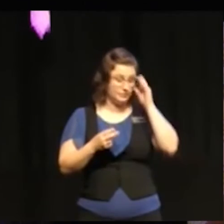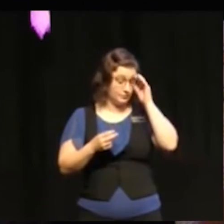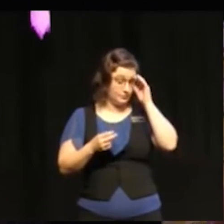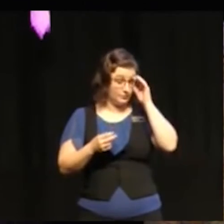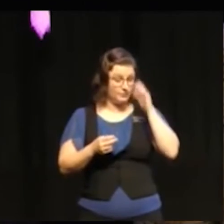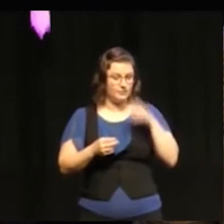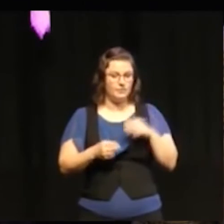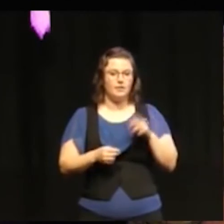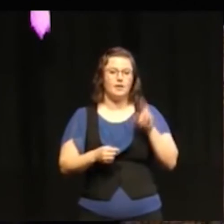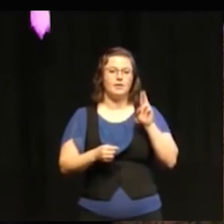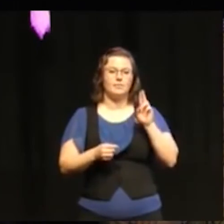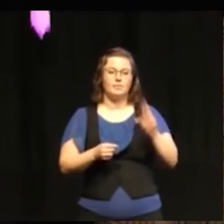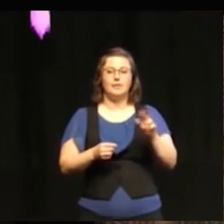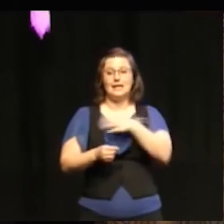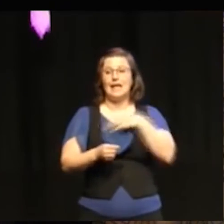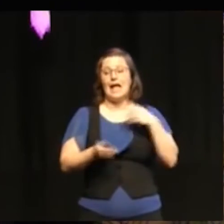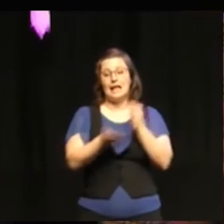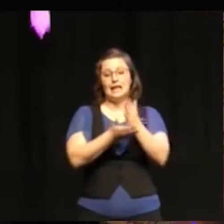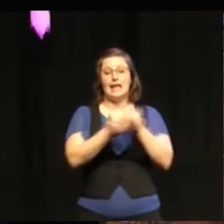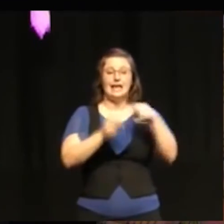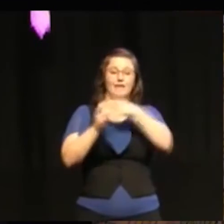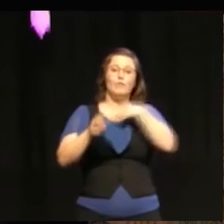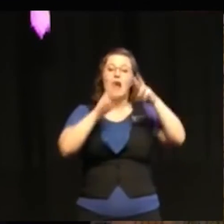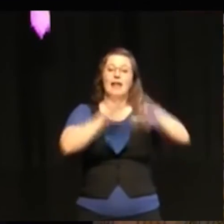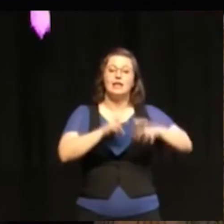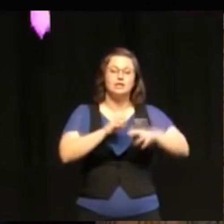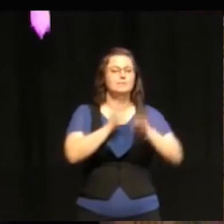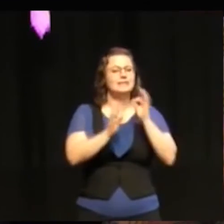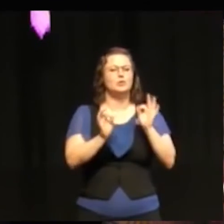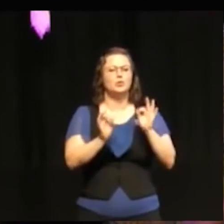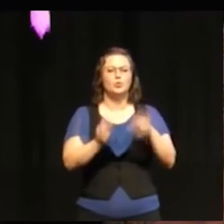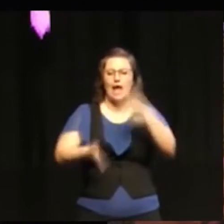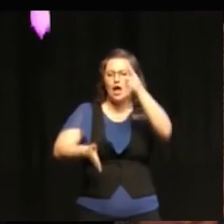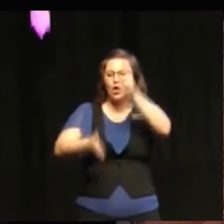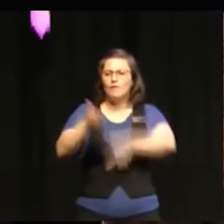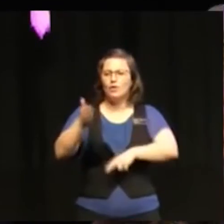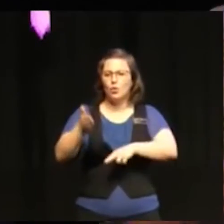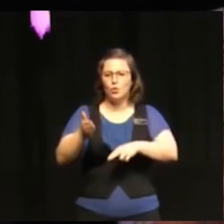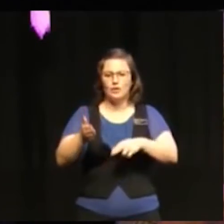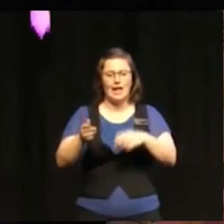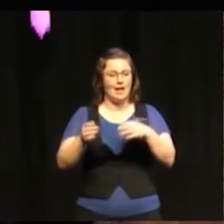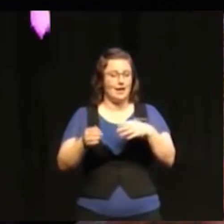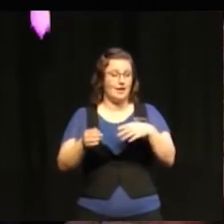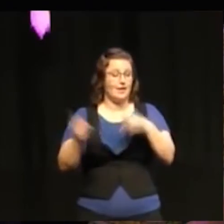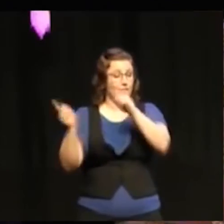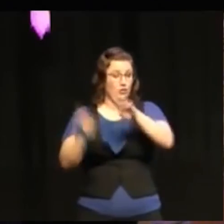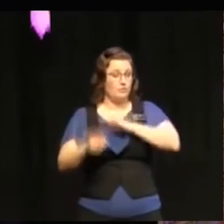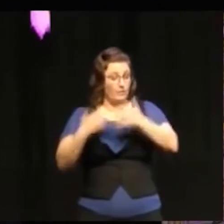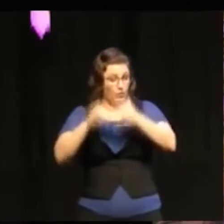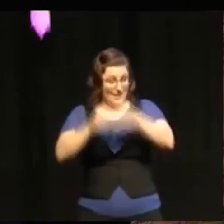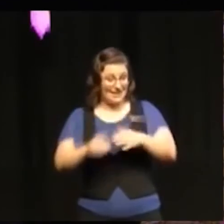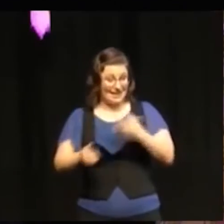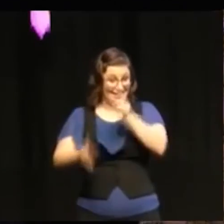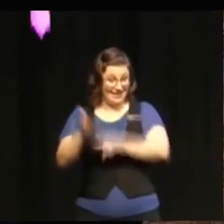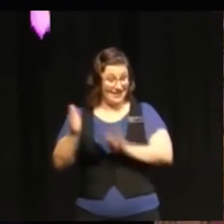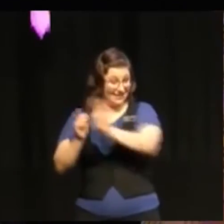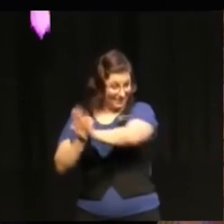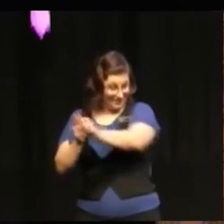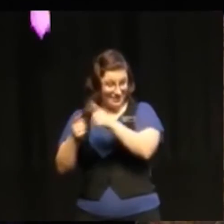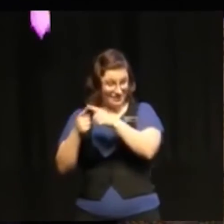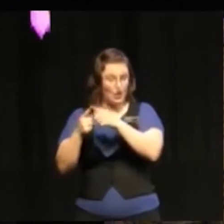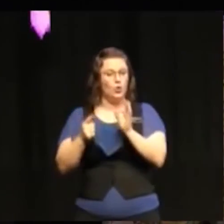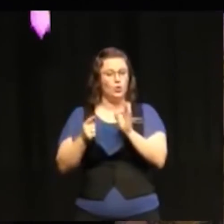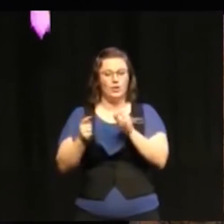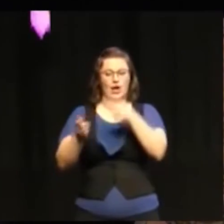It's actually part of the analysis that we did exactly how the convention on the rights of persons with disabilities should be